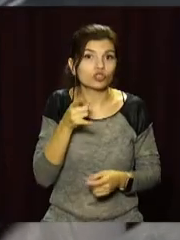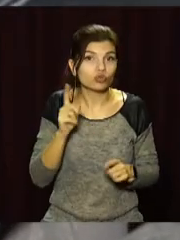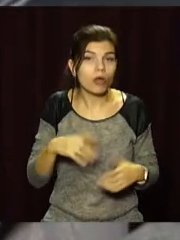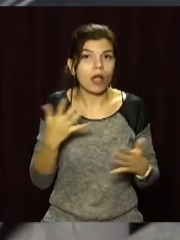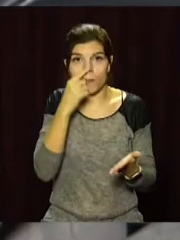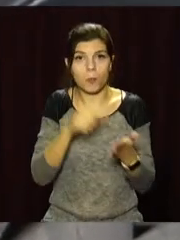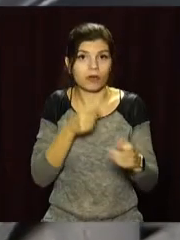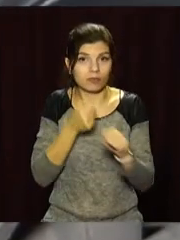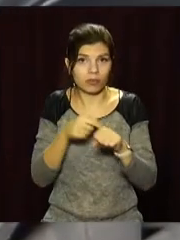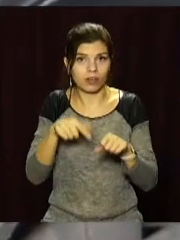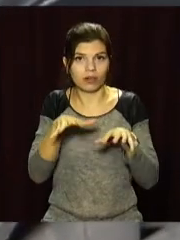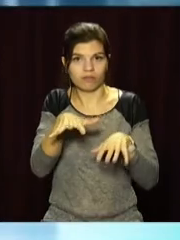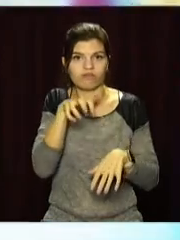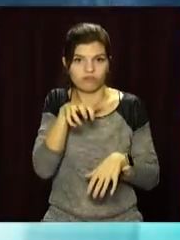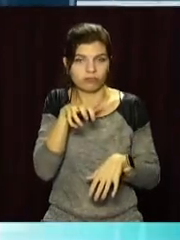які потрапили в ДТП.